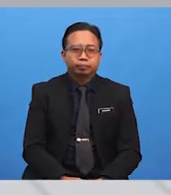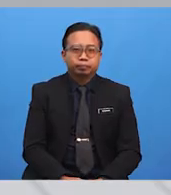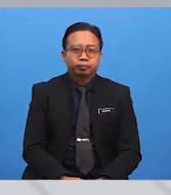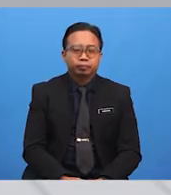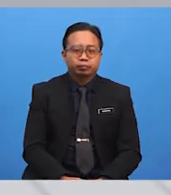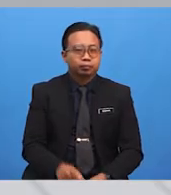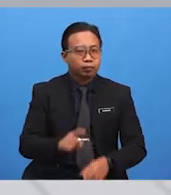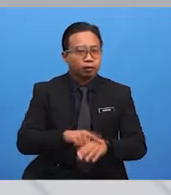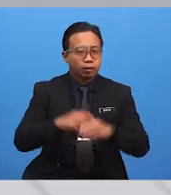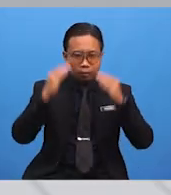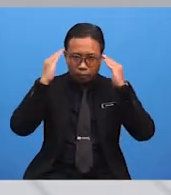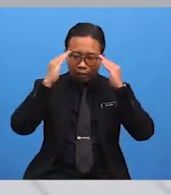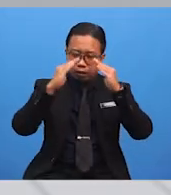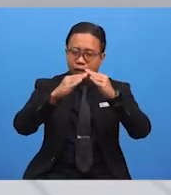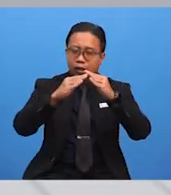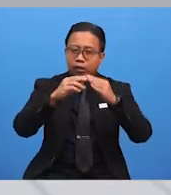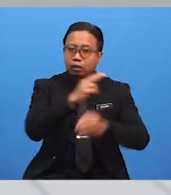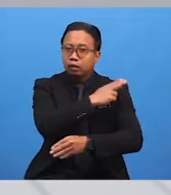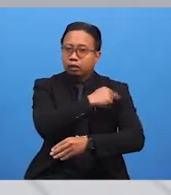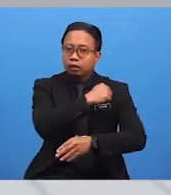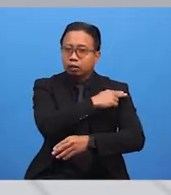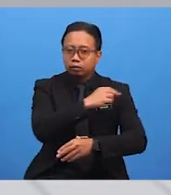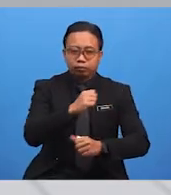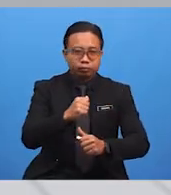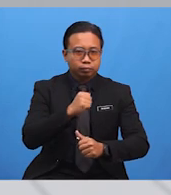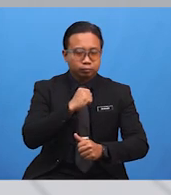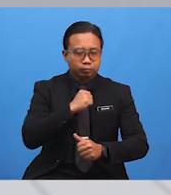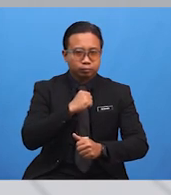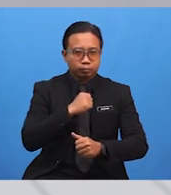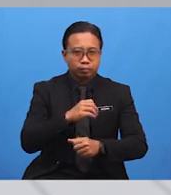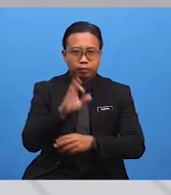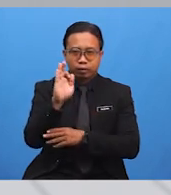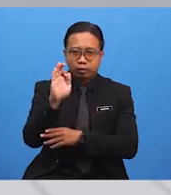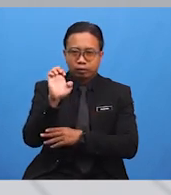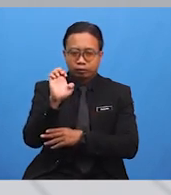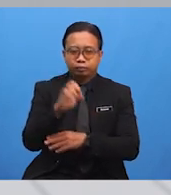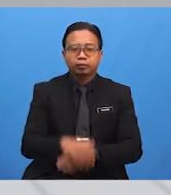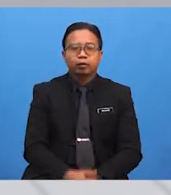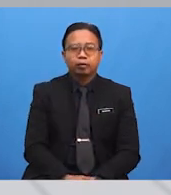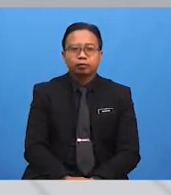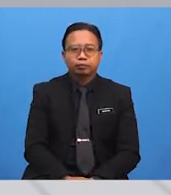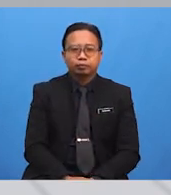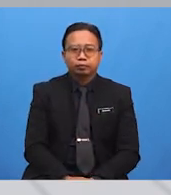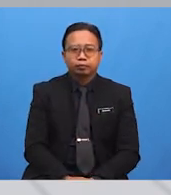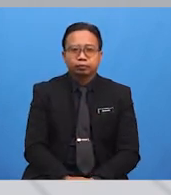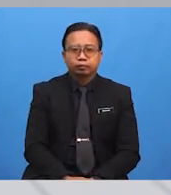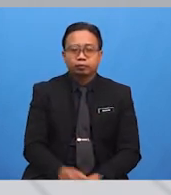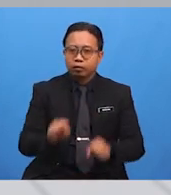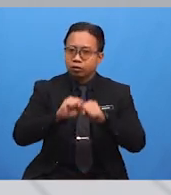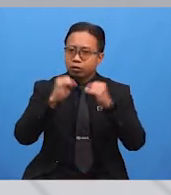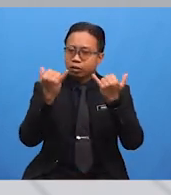Di Pahang pula, hospital persendirian dibina oleh F.E. Maynard, kontraktor syarikat